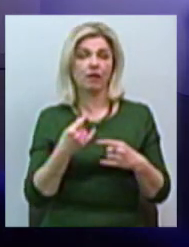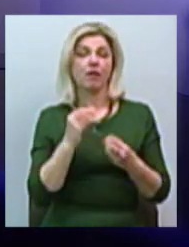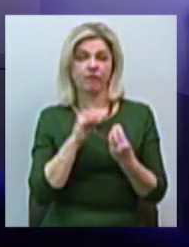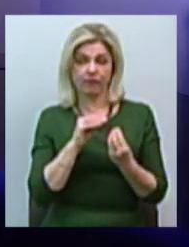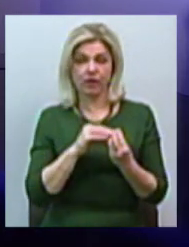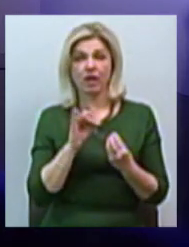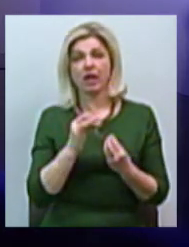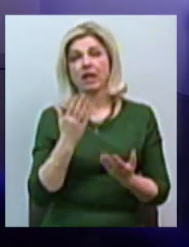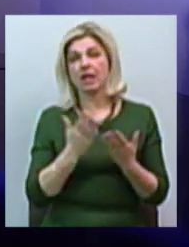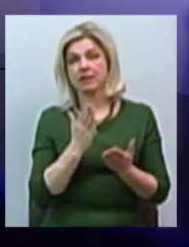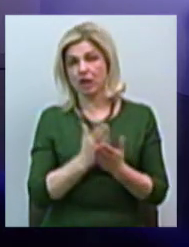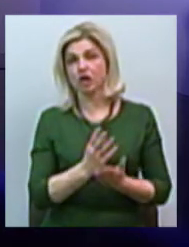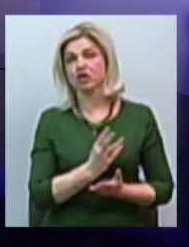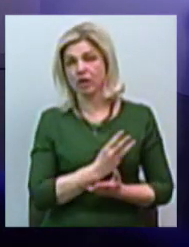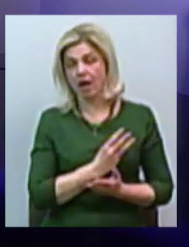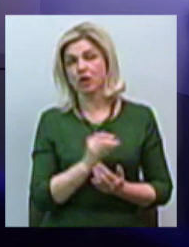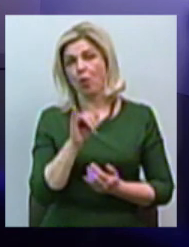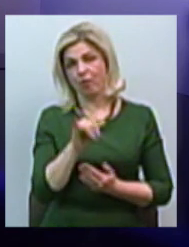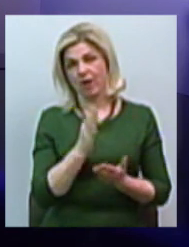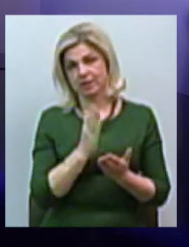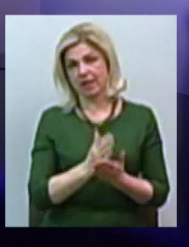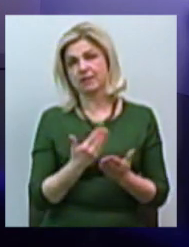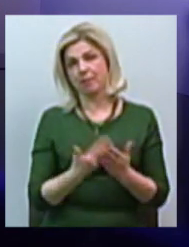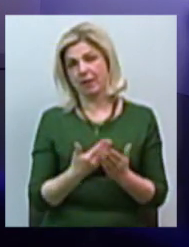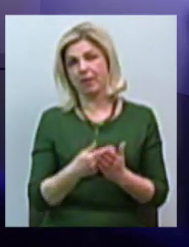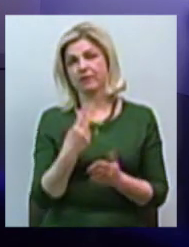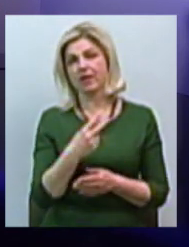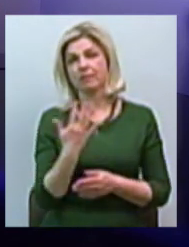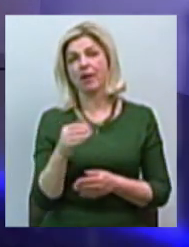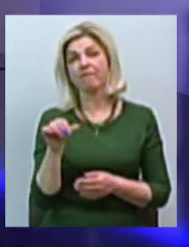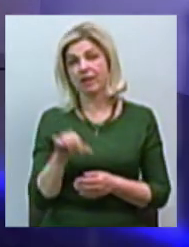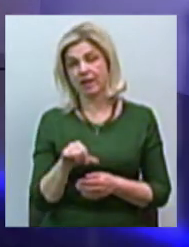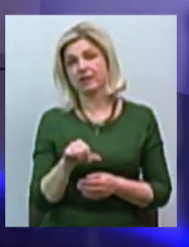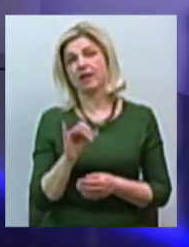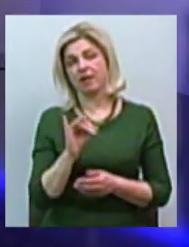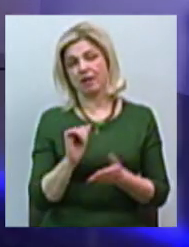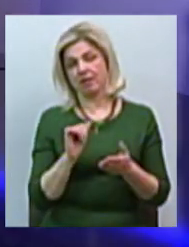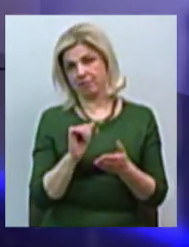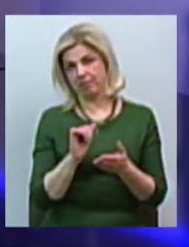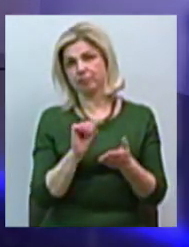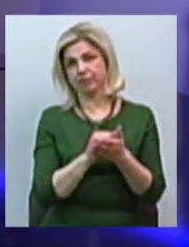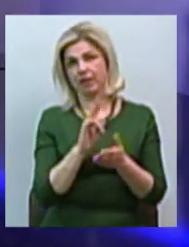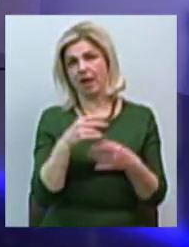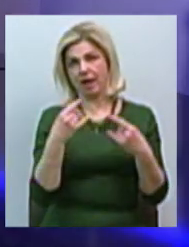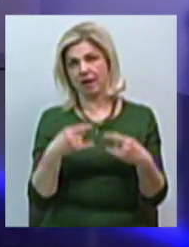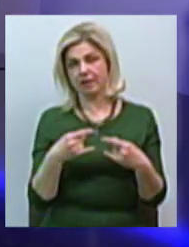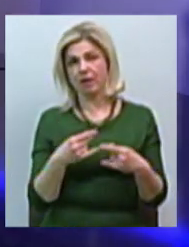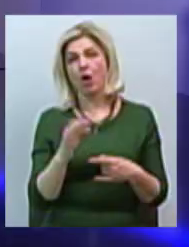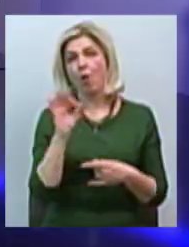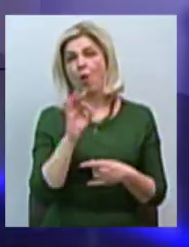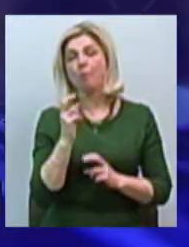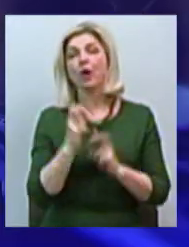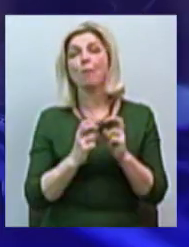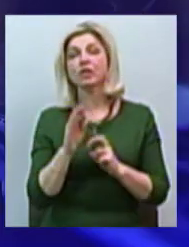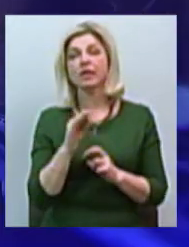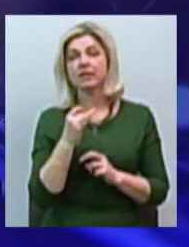запитання і побажання, у вас близько 25 хвилин. Ну, перше запитання, Вячеславе, про безвіз, що воно таке? Що таке